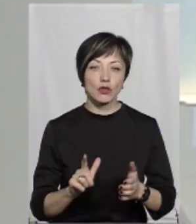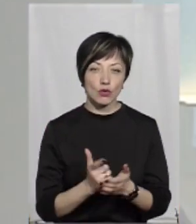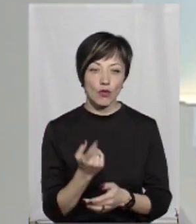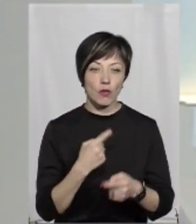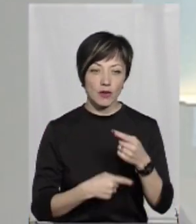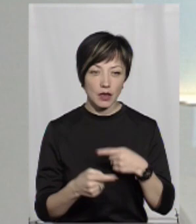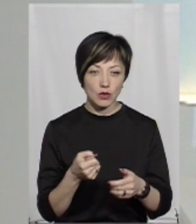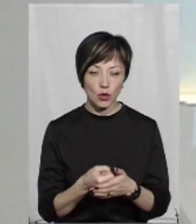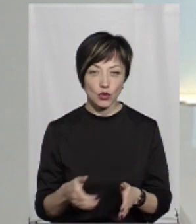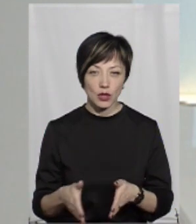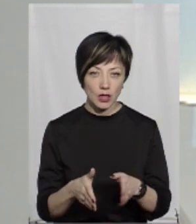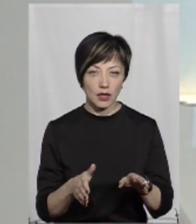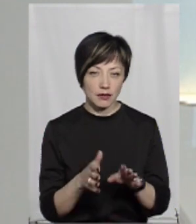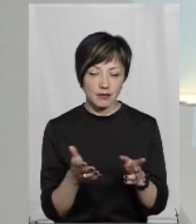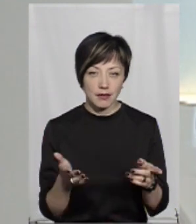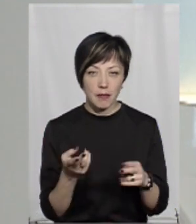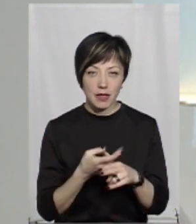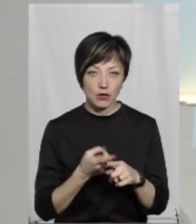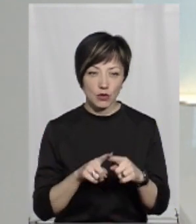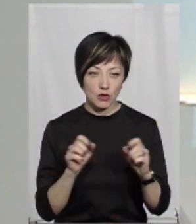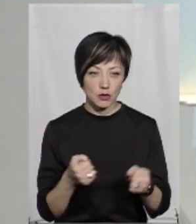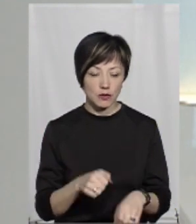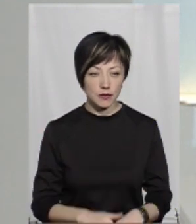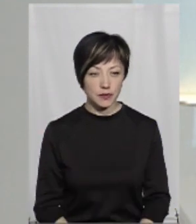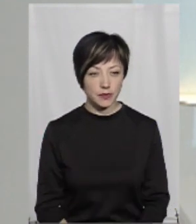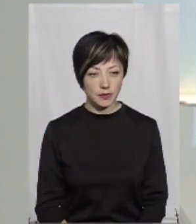повертаємося до доріг і нікуди від них не подінемося.